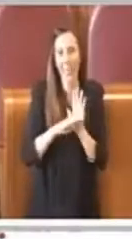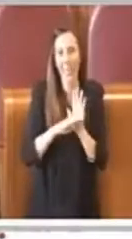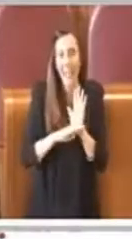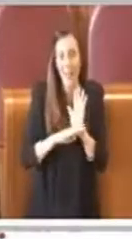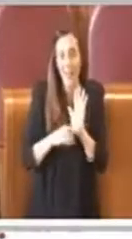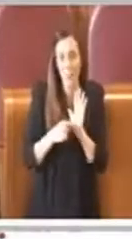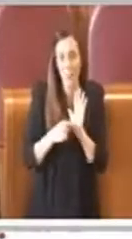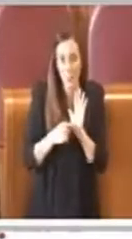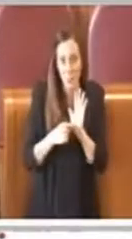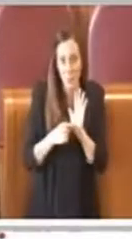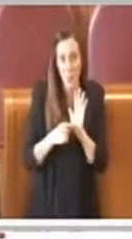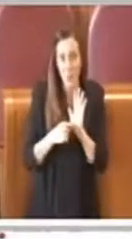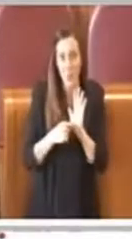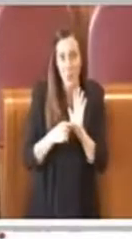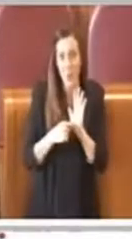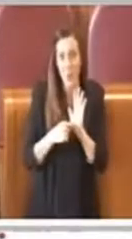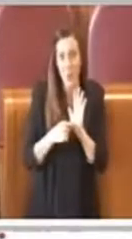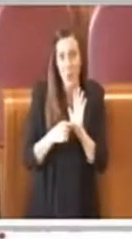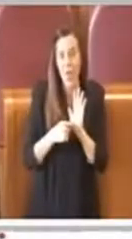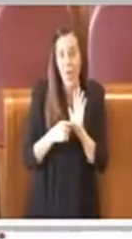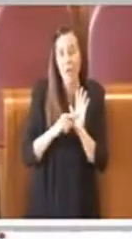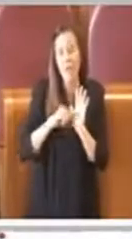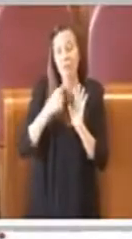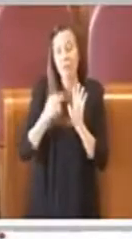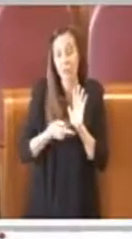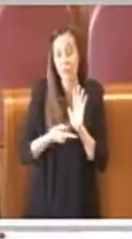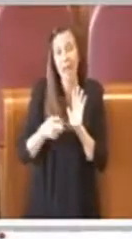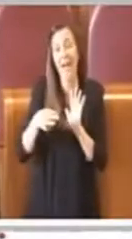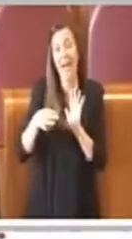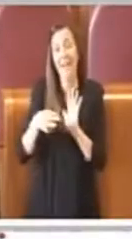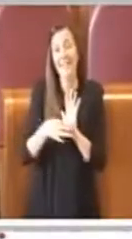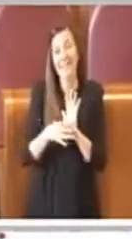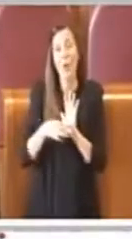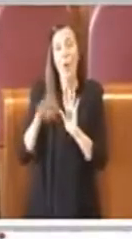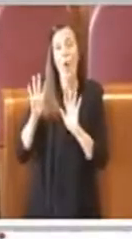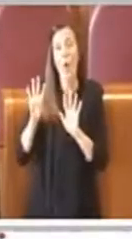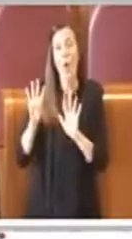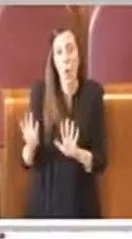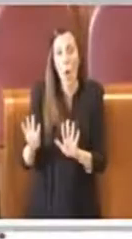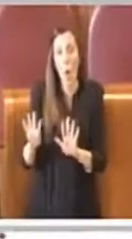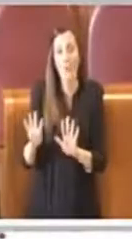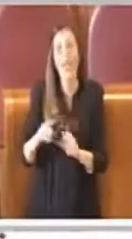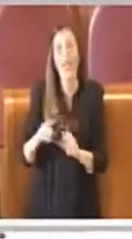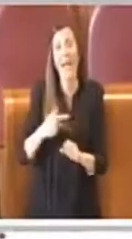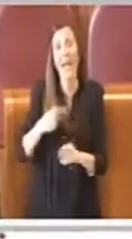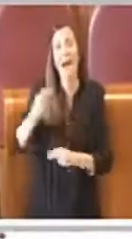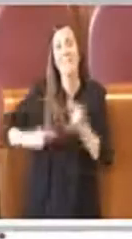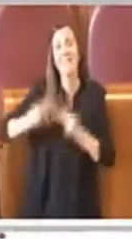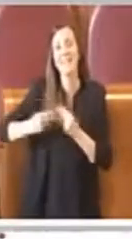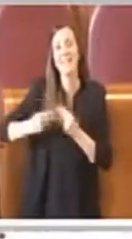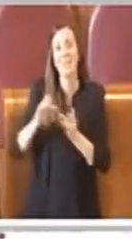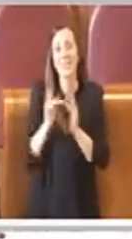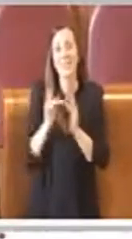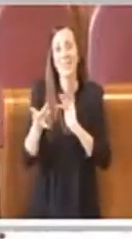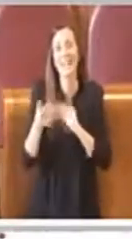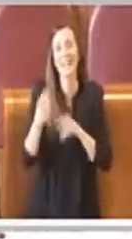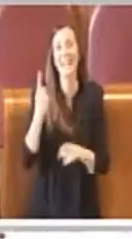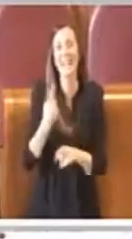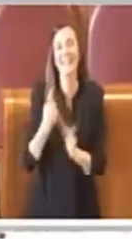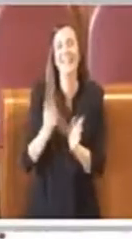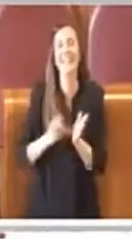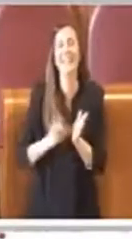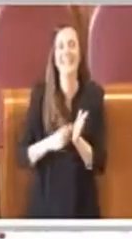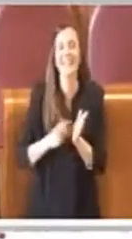combinato disposto in realtà dell'articolo 9 del codice dell'amministrazione digitale che parla del diritto alla partecipazione